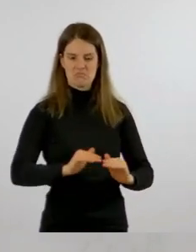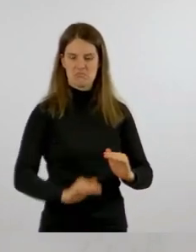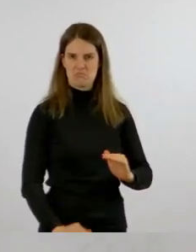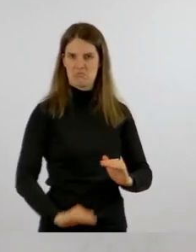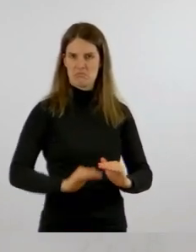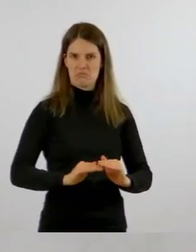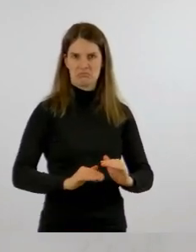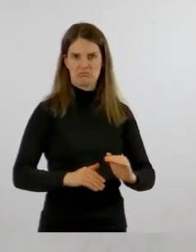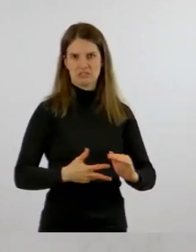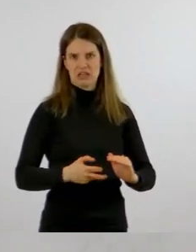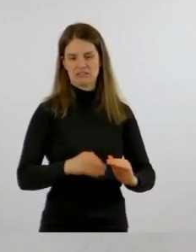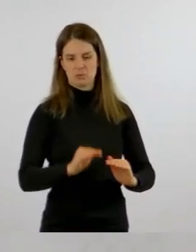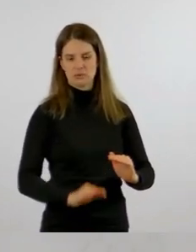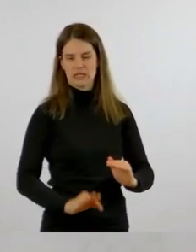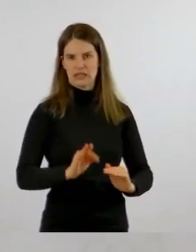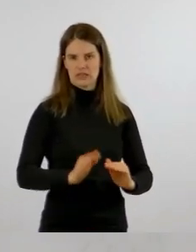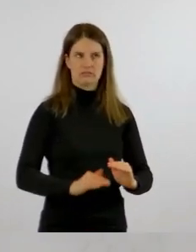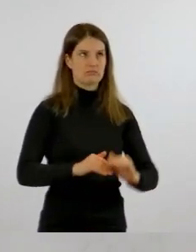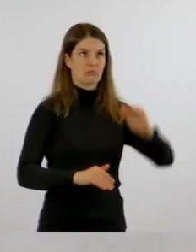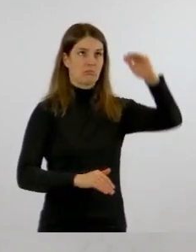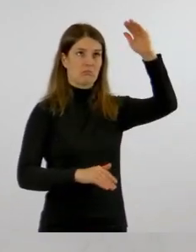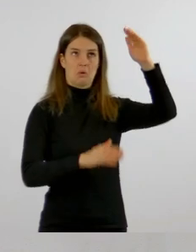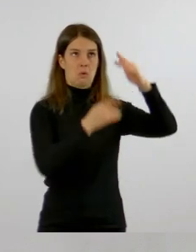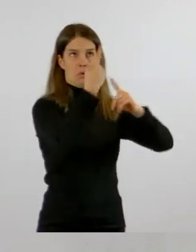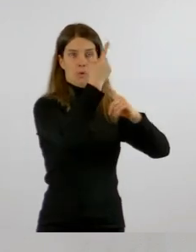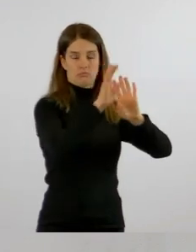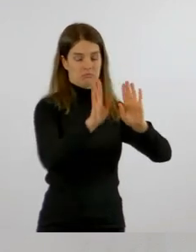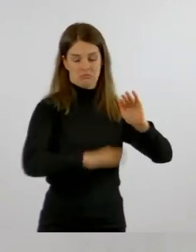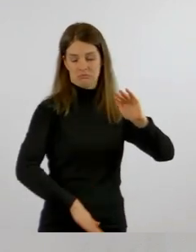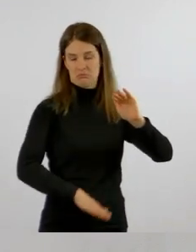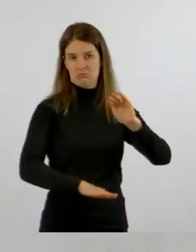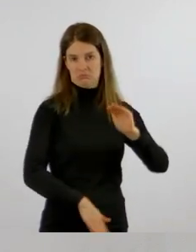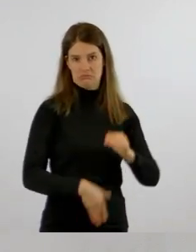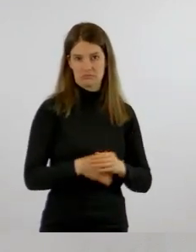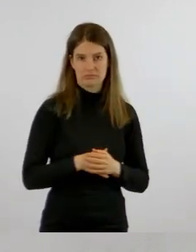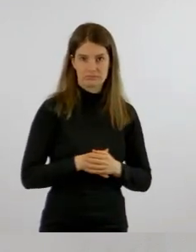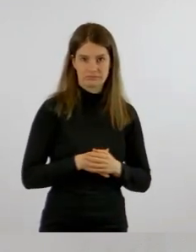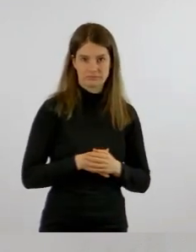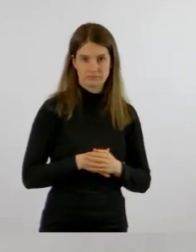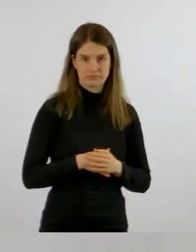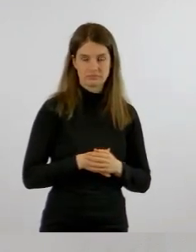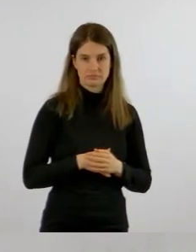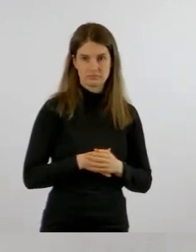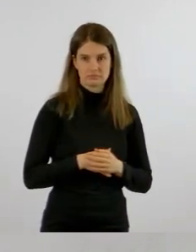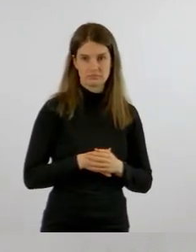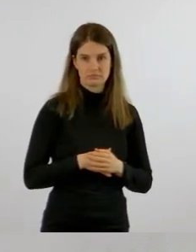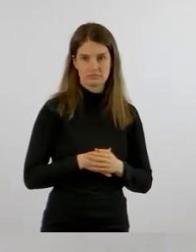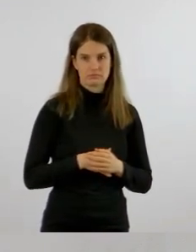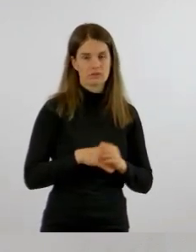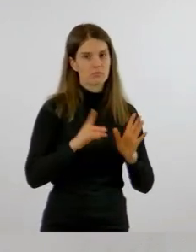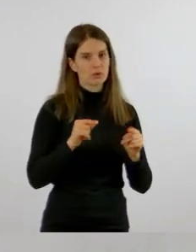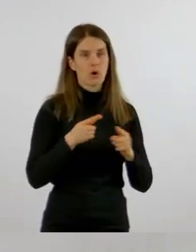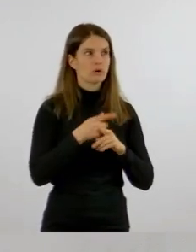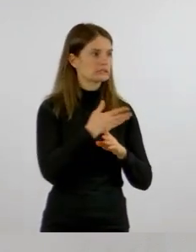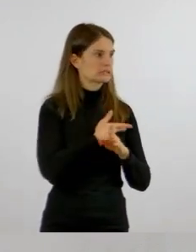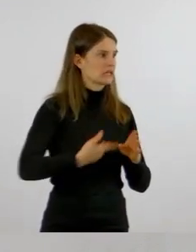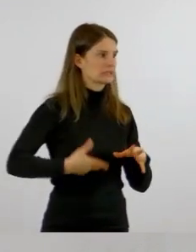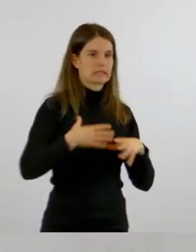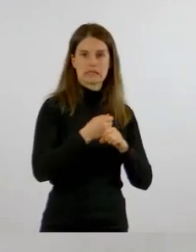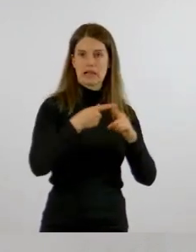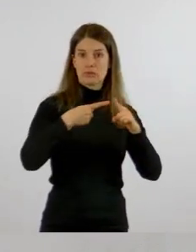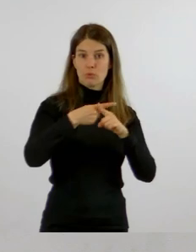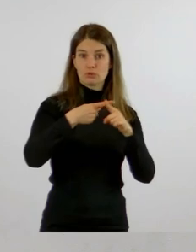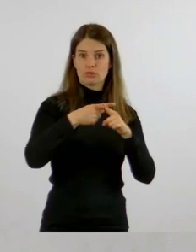also deutlich unter den Höchstwerten und auch deutlich unter dem Durchschnitt in Sachsen-Anhalt.